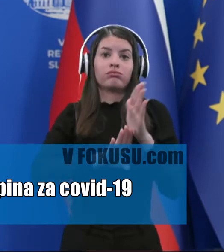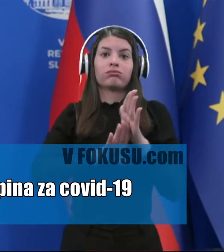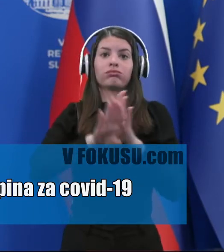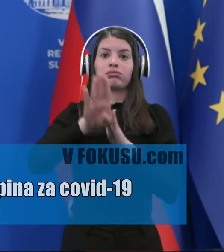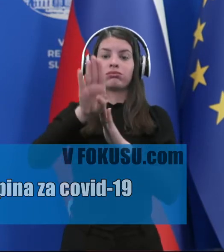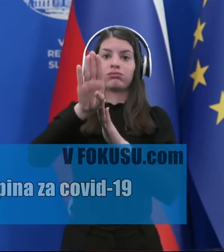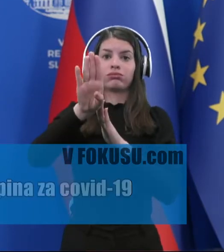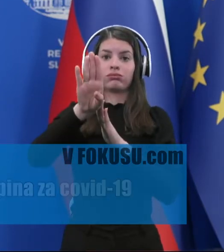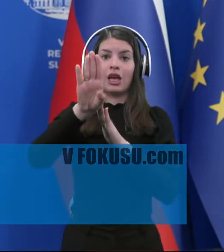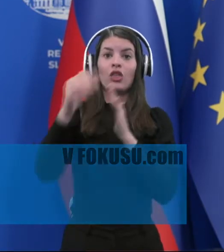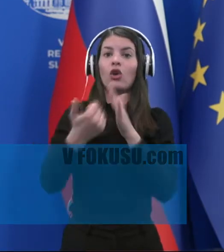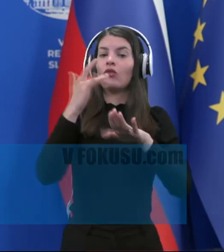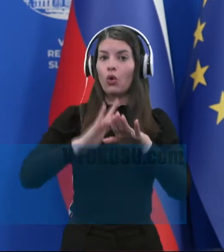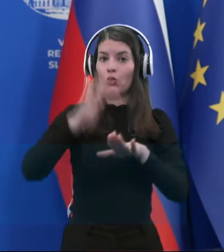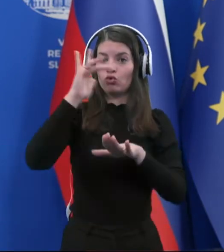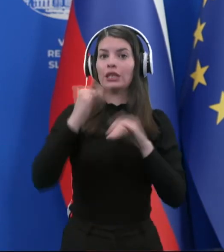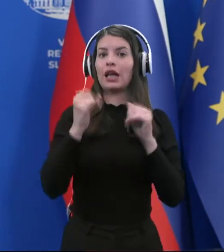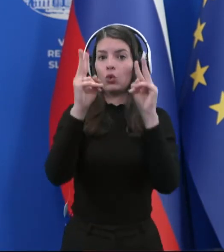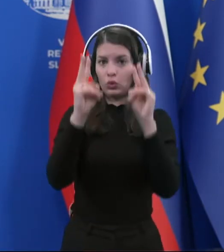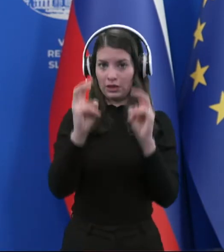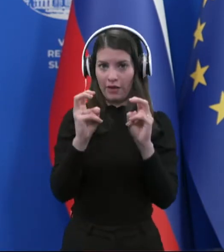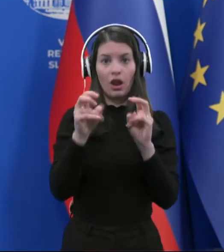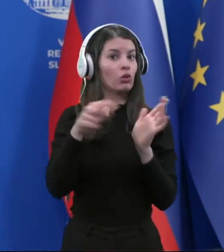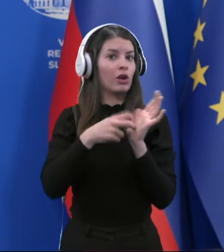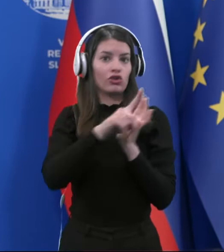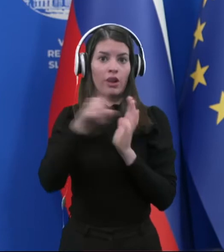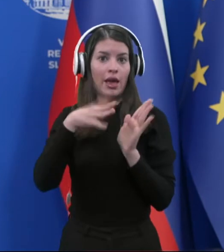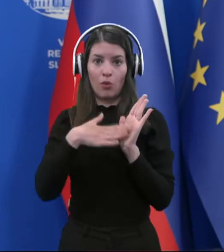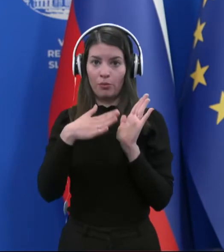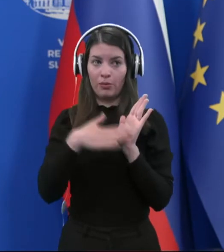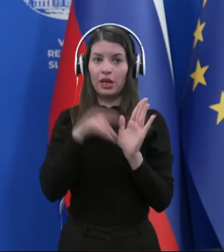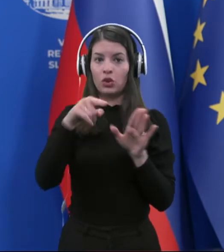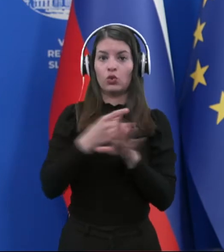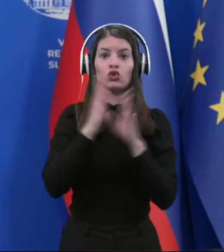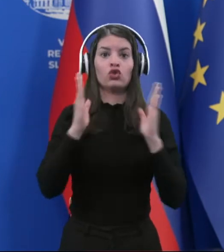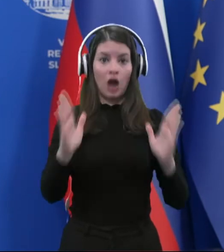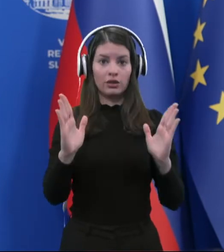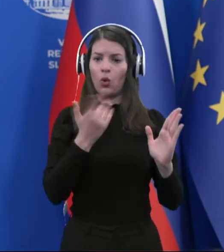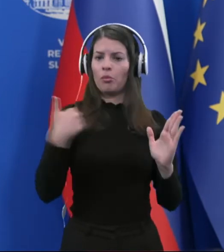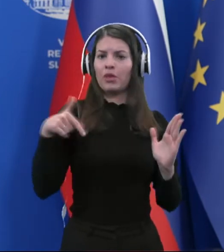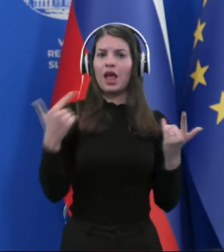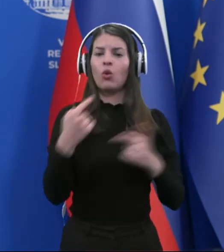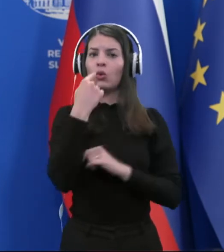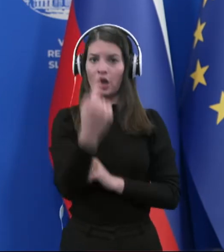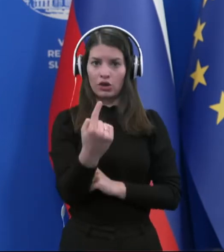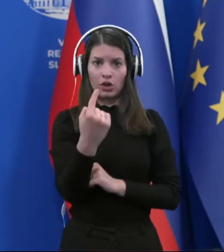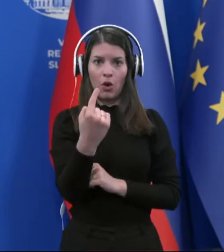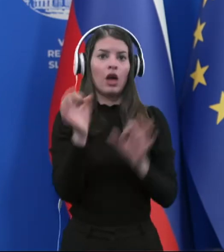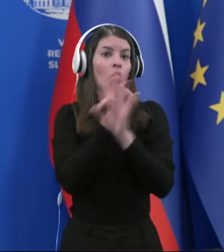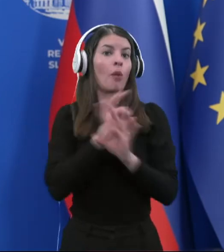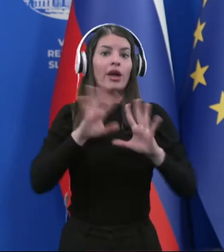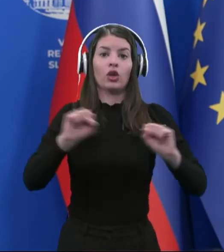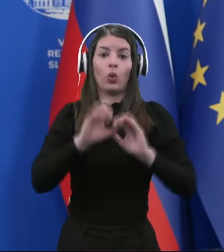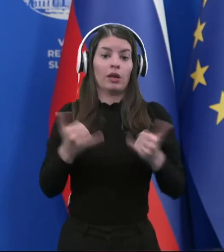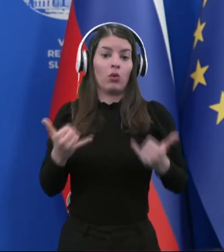novo vkuženih ustavila, kar pa še ne pomeni, da je to čas, ko lahko rečemo, da nobeni ukrepi